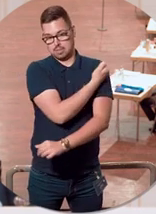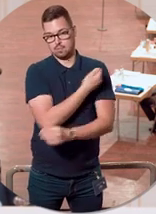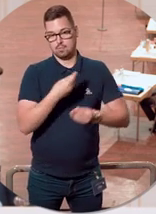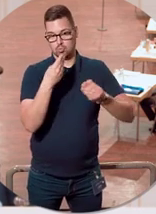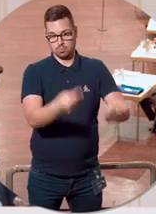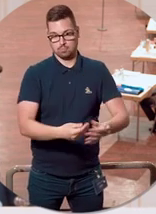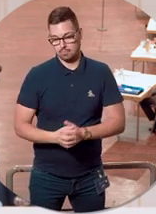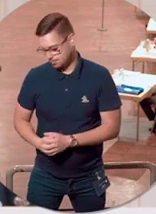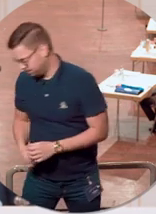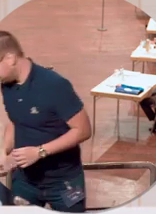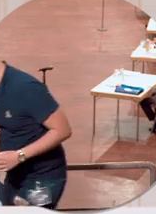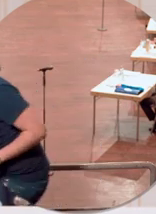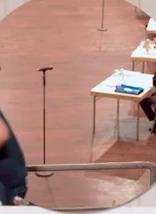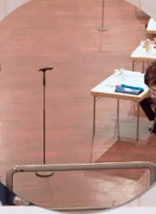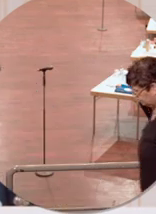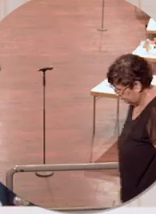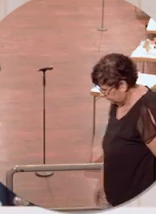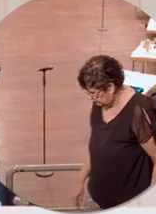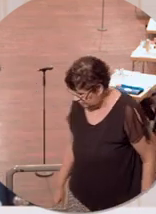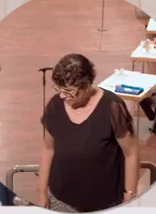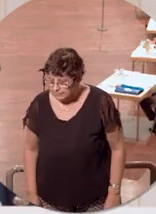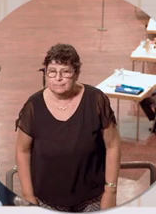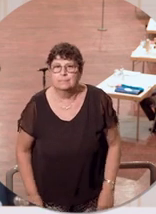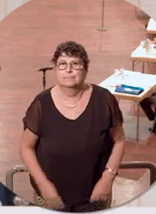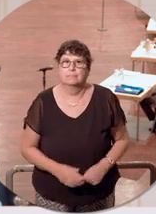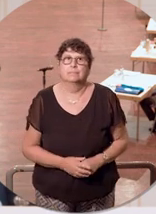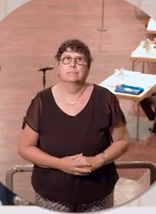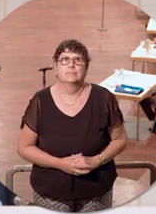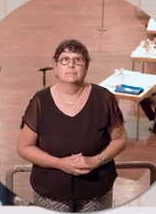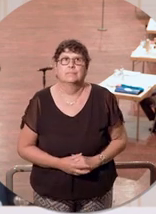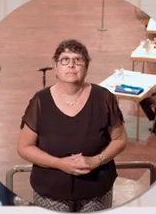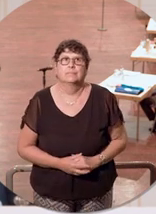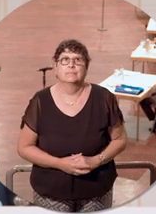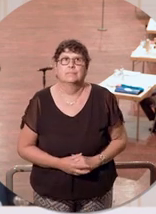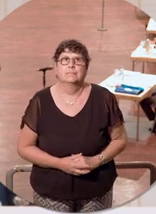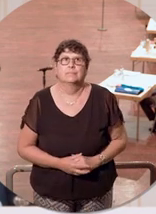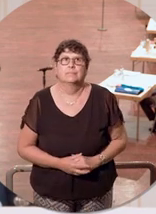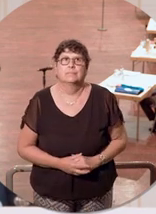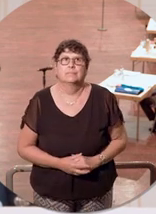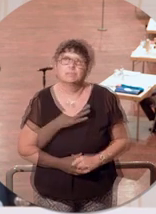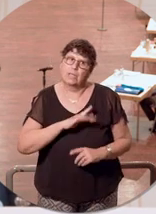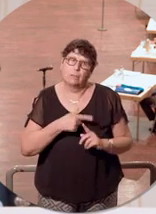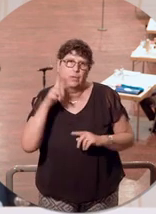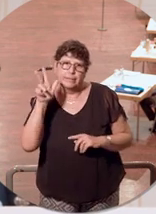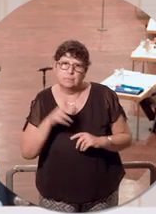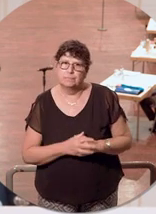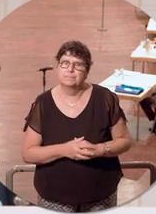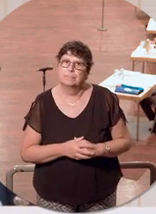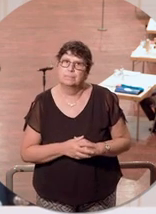impfen lässt, also auch in den Impfzentren. Herr Präsident, meine Damen und Herren,